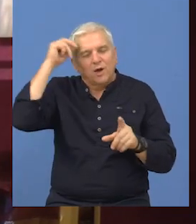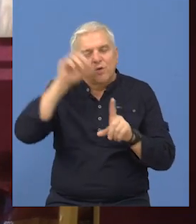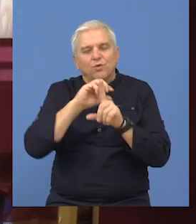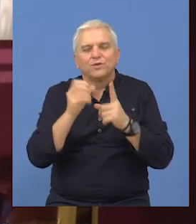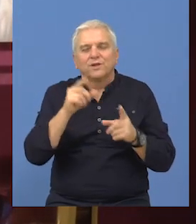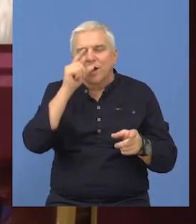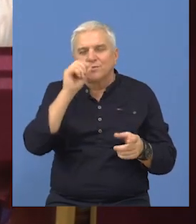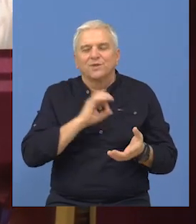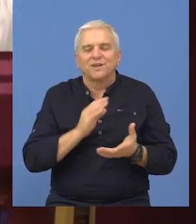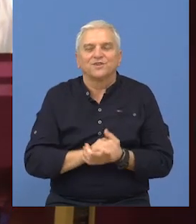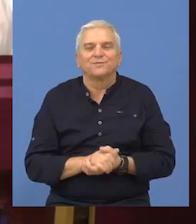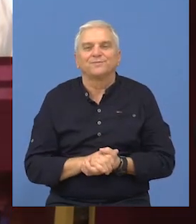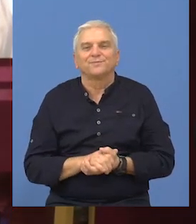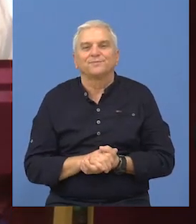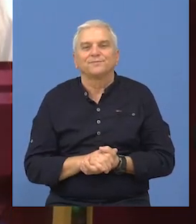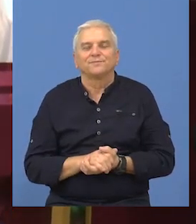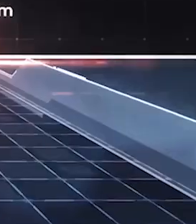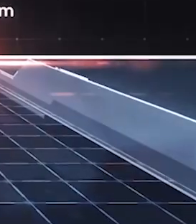kulture i Opština Bečej.